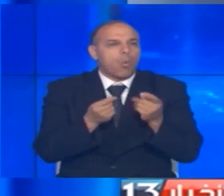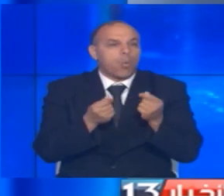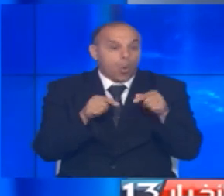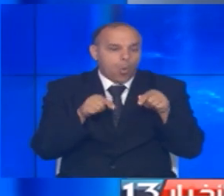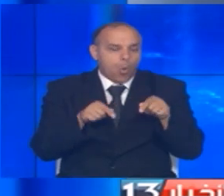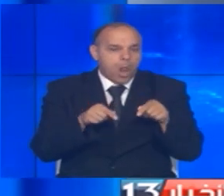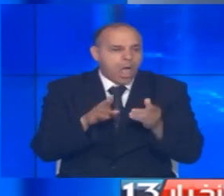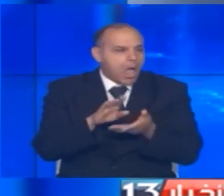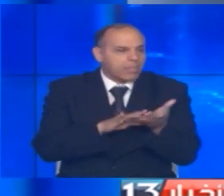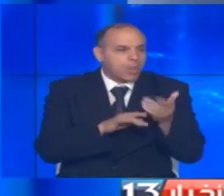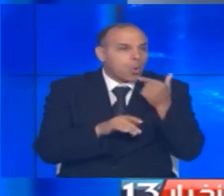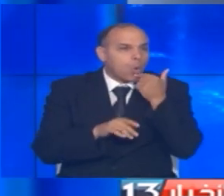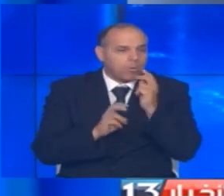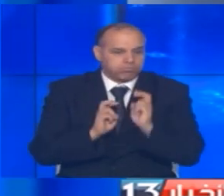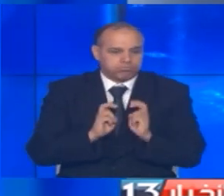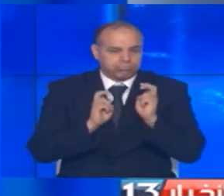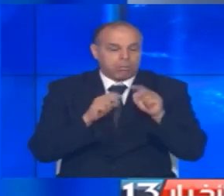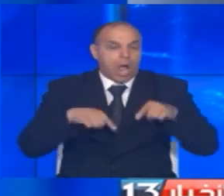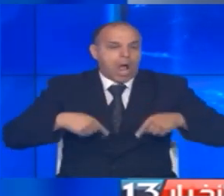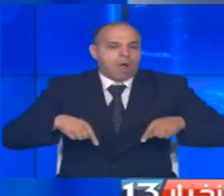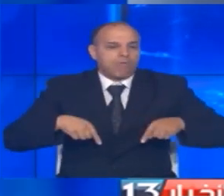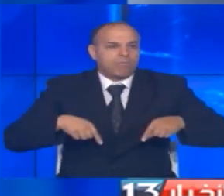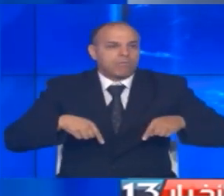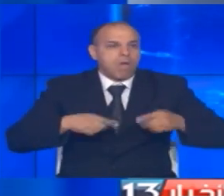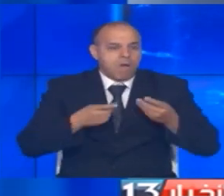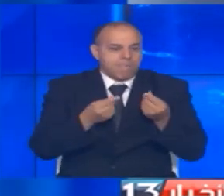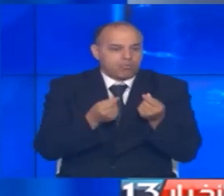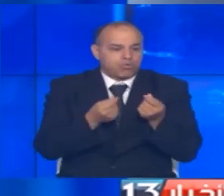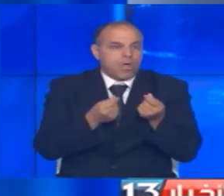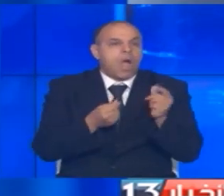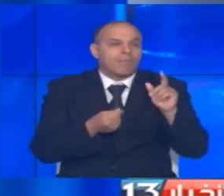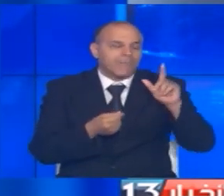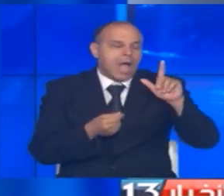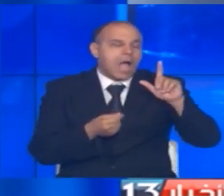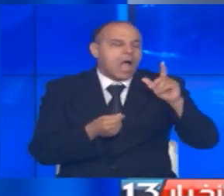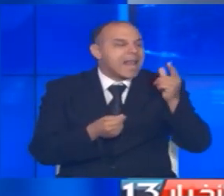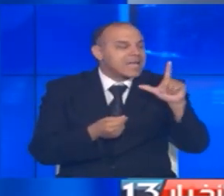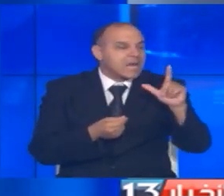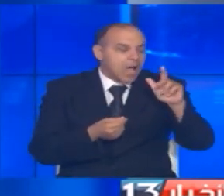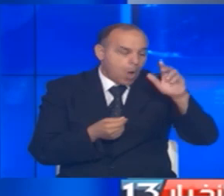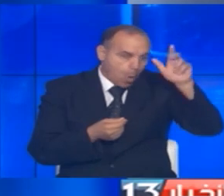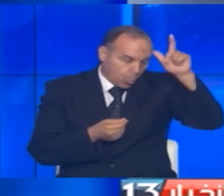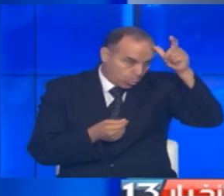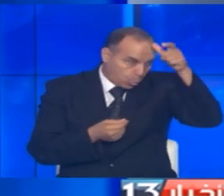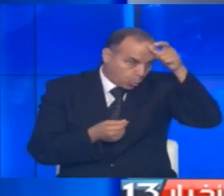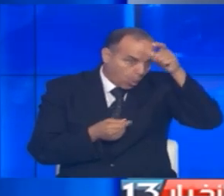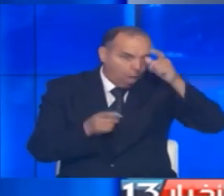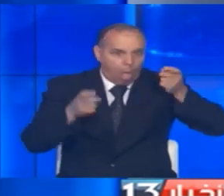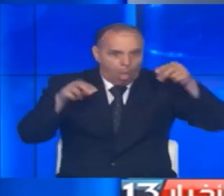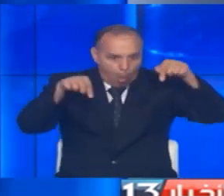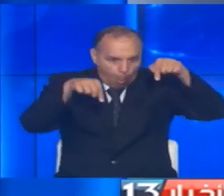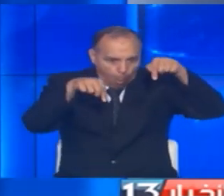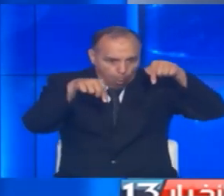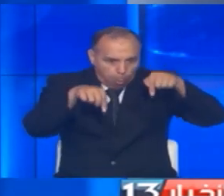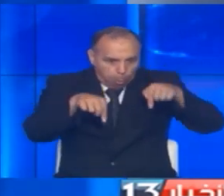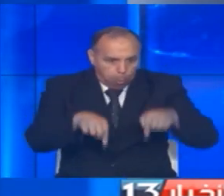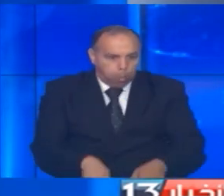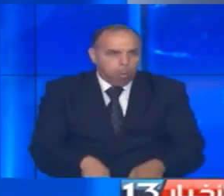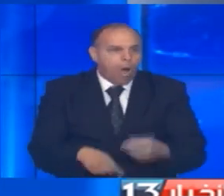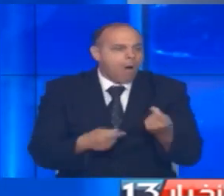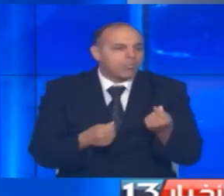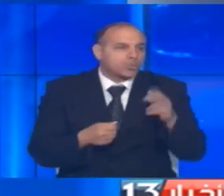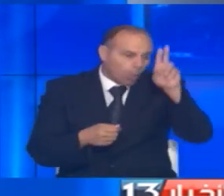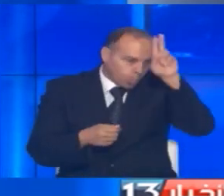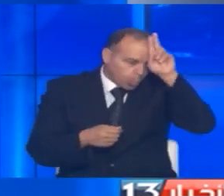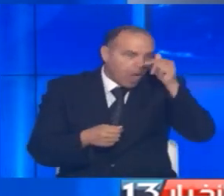الآمن في ظل تصاعد المخاوف بشأن أزمة الليرة التركية التي سجلت انهيارا إلى مستويات قياسية